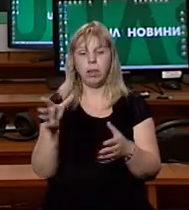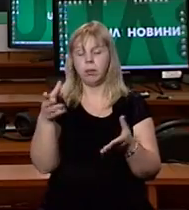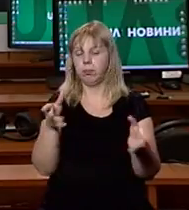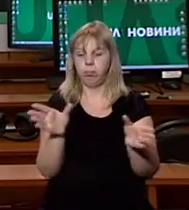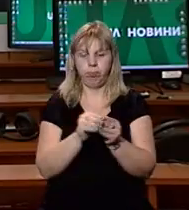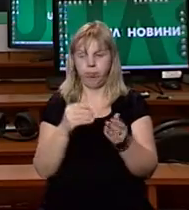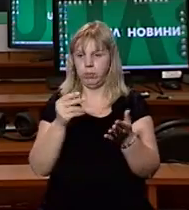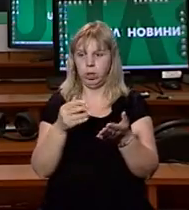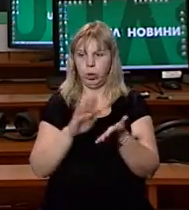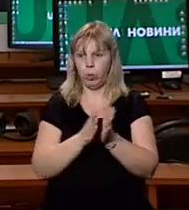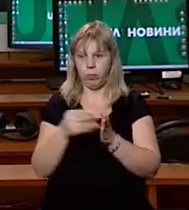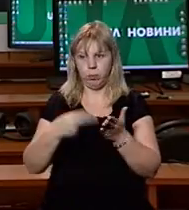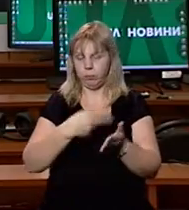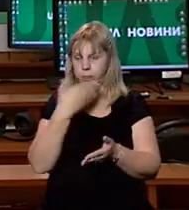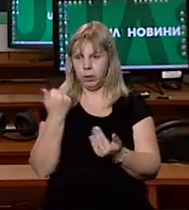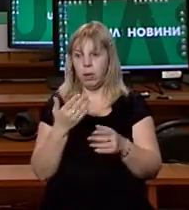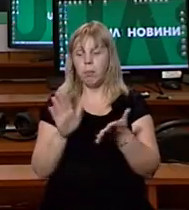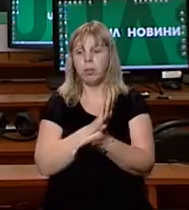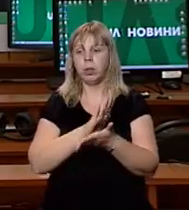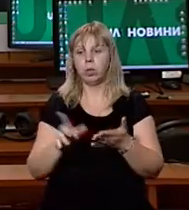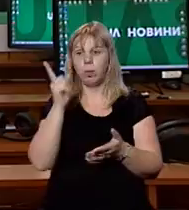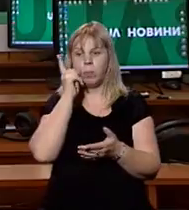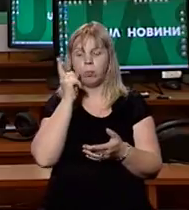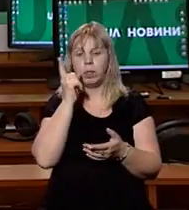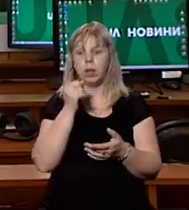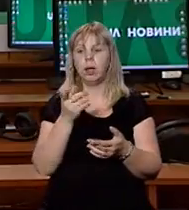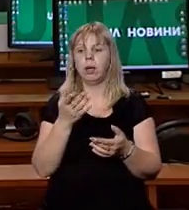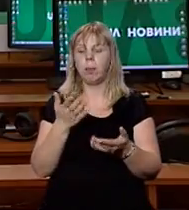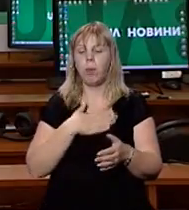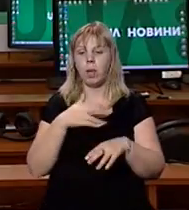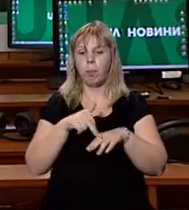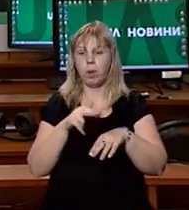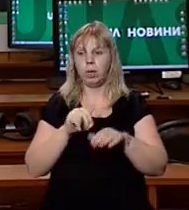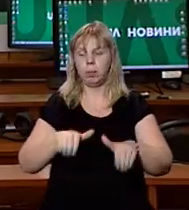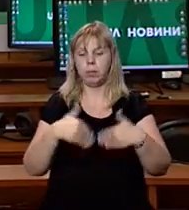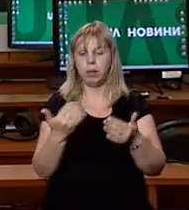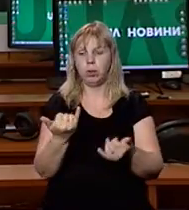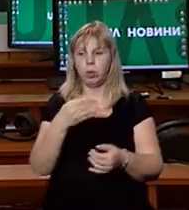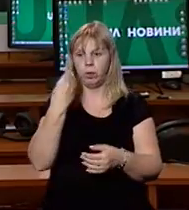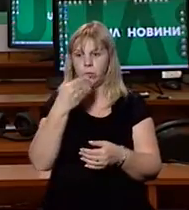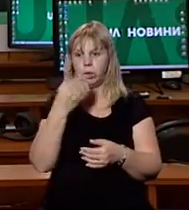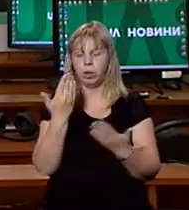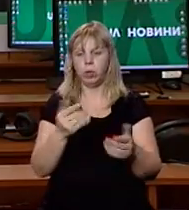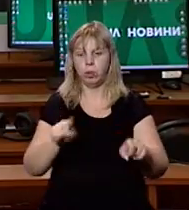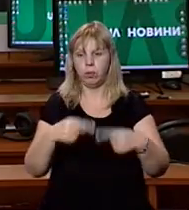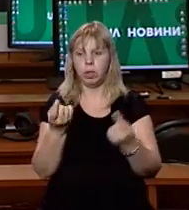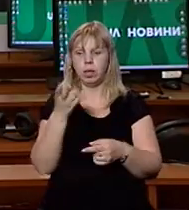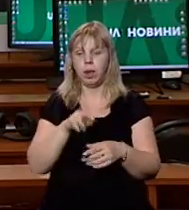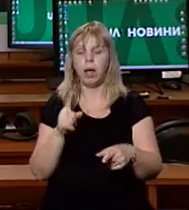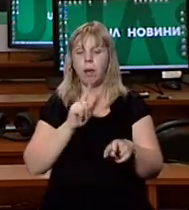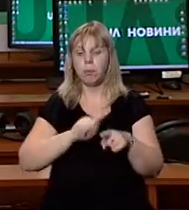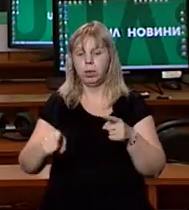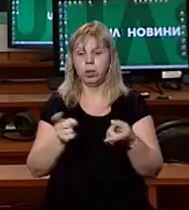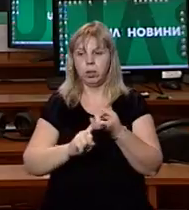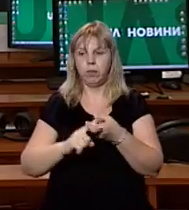уклали договір. Безкоштовний мобільний застосунок «Моя поліція» представили сьогодні в Ужгороді і його створили для швидкого